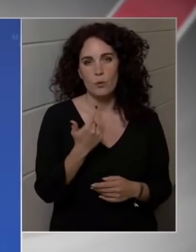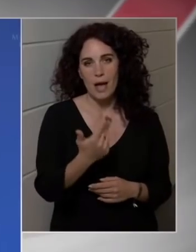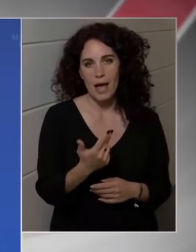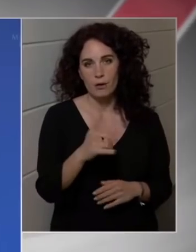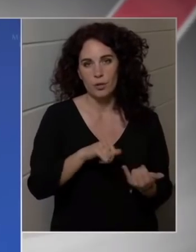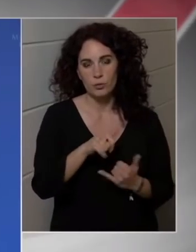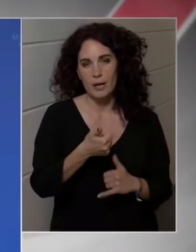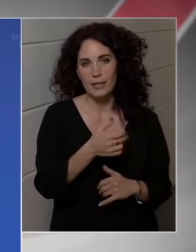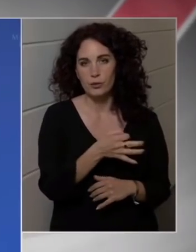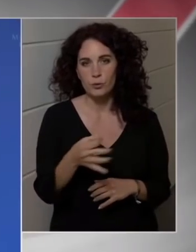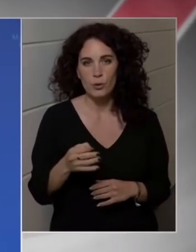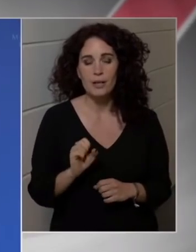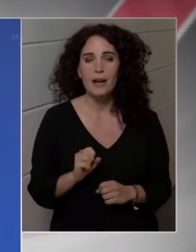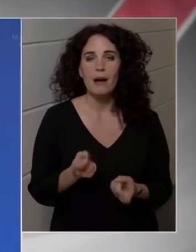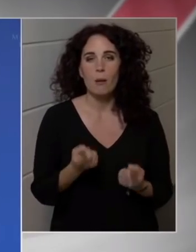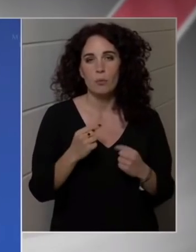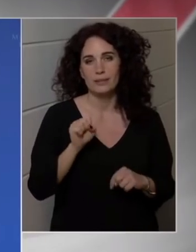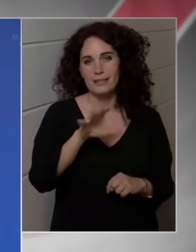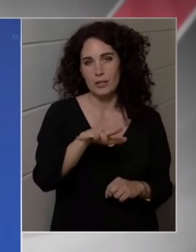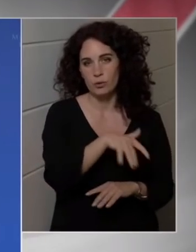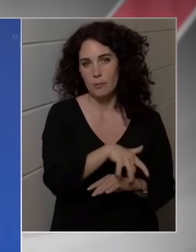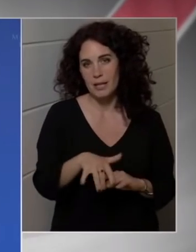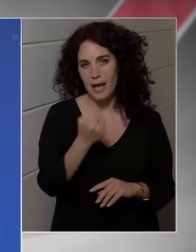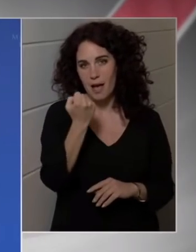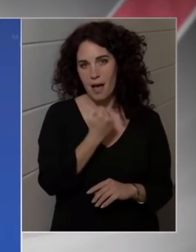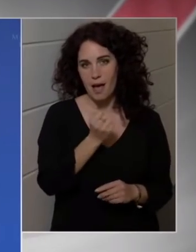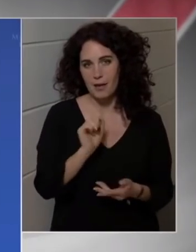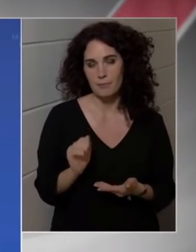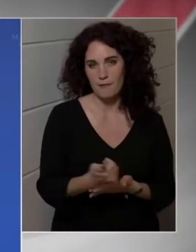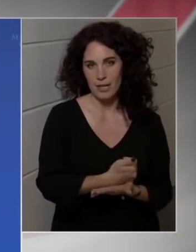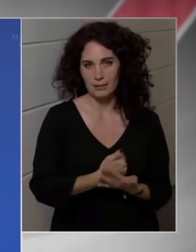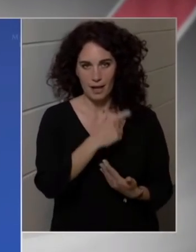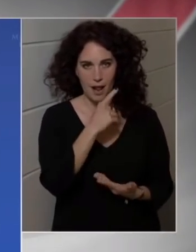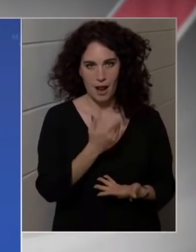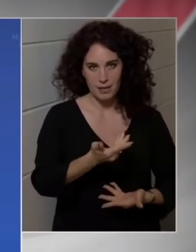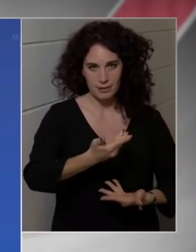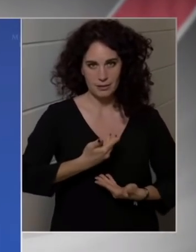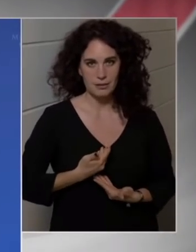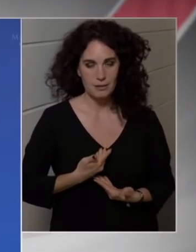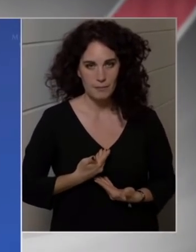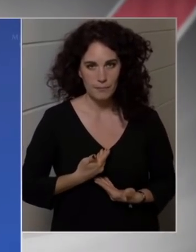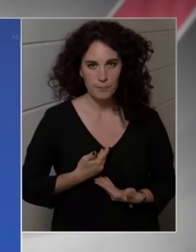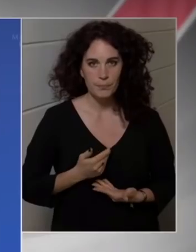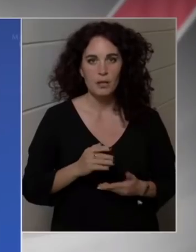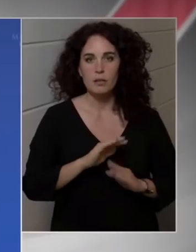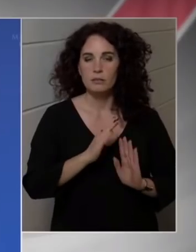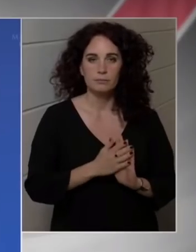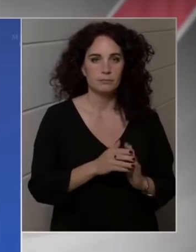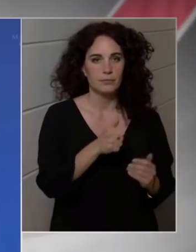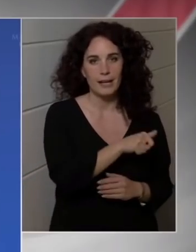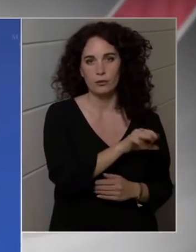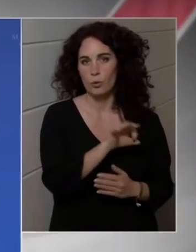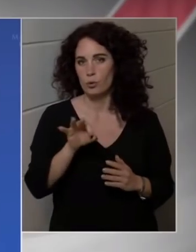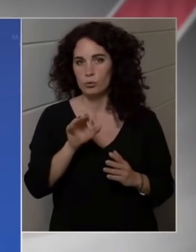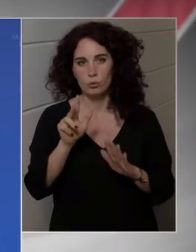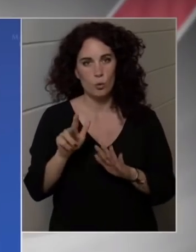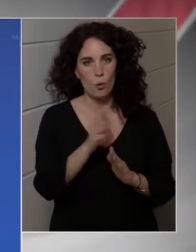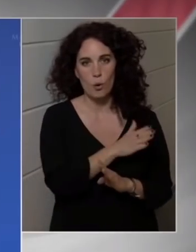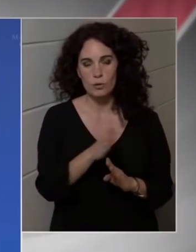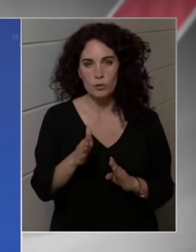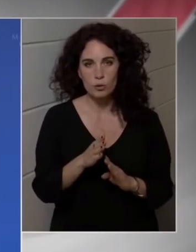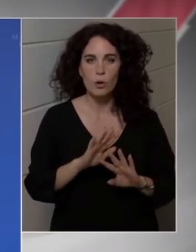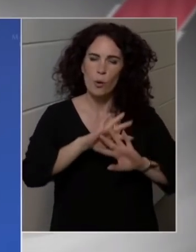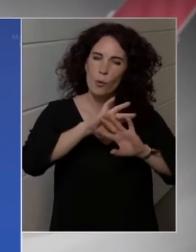forinttal, és végül újra bevezetjük a reklámadót, 23. január 1-től,